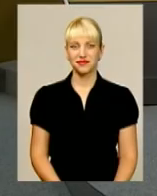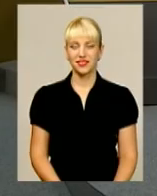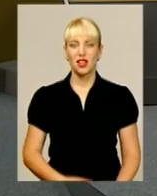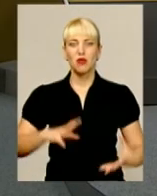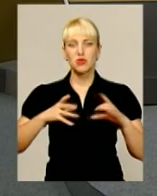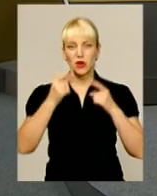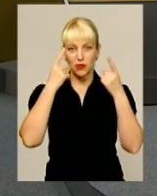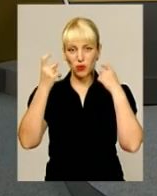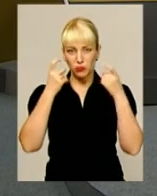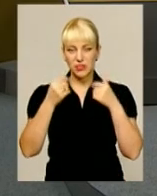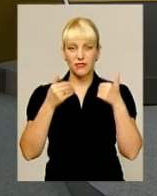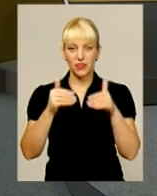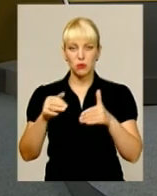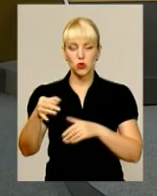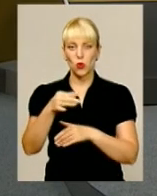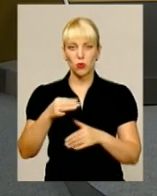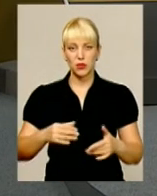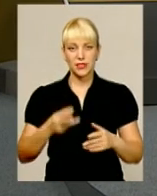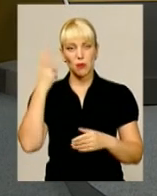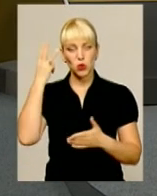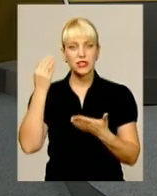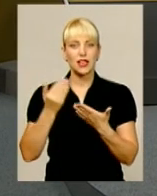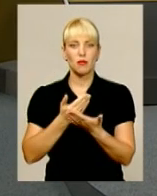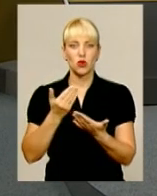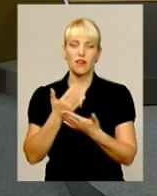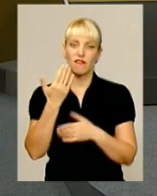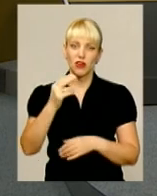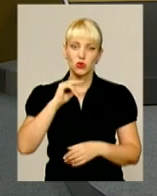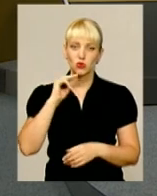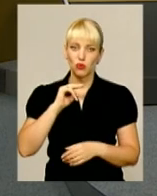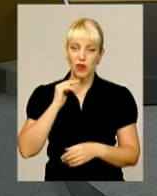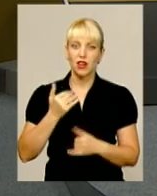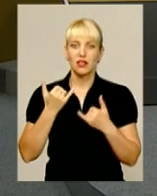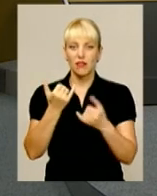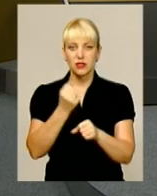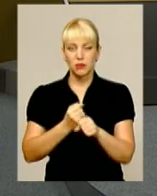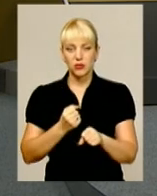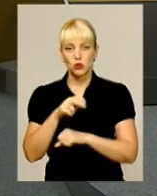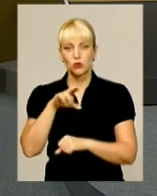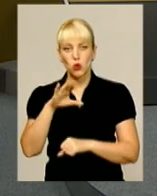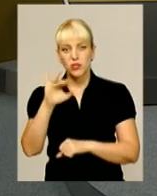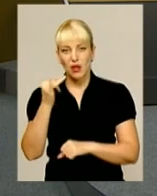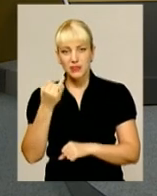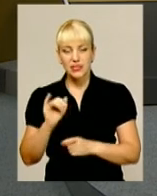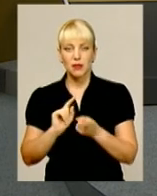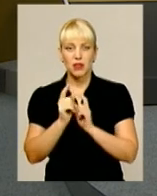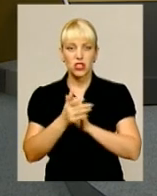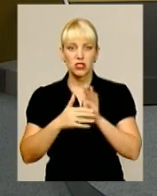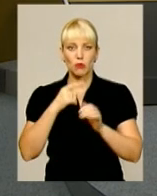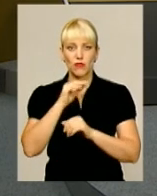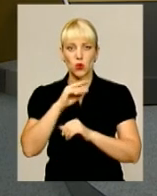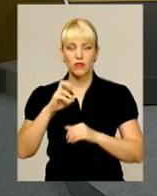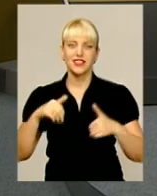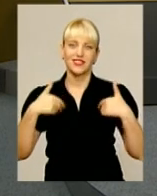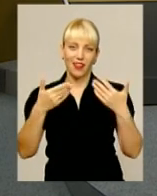Підсумковий інформаційний випуск області. Подільська панорама. До вашої уваги. У студії працюють Віталій Постемський та Оксана Фіновська.